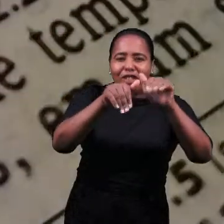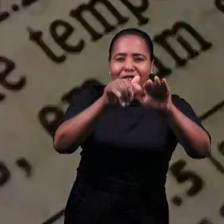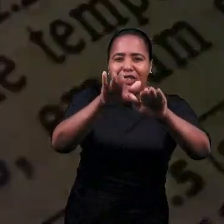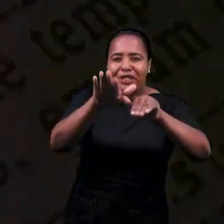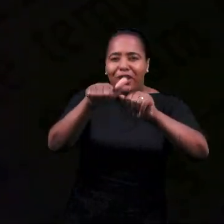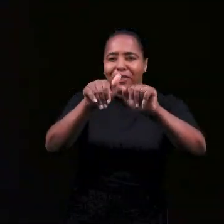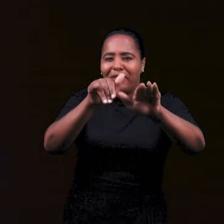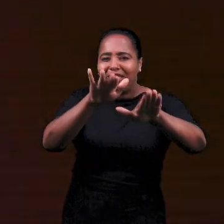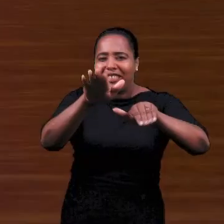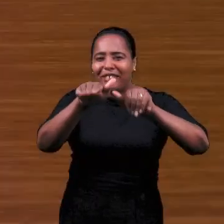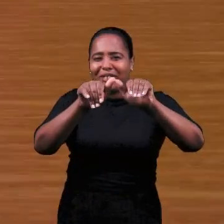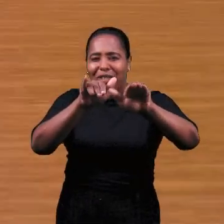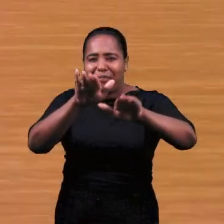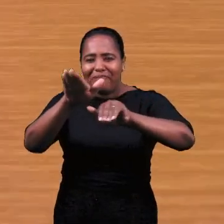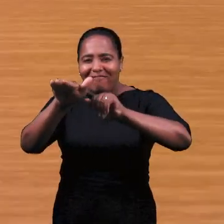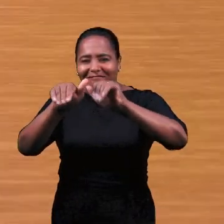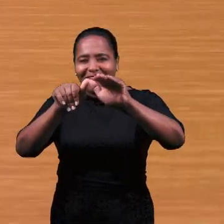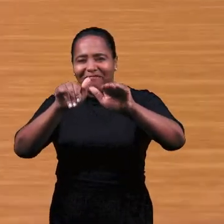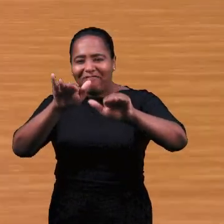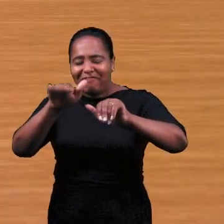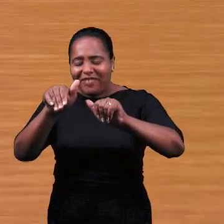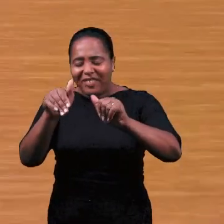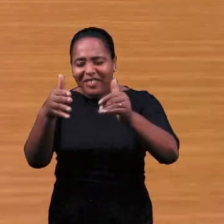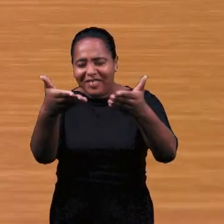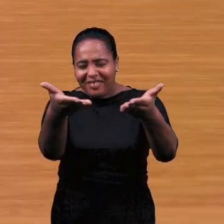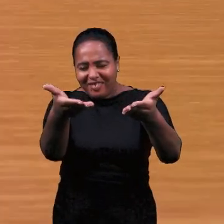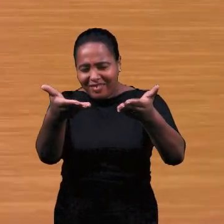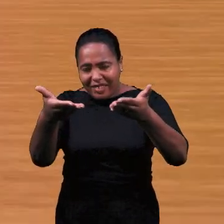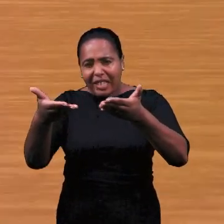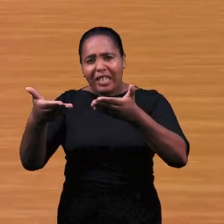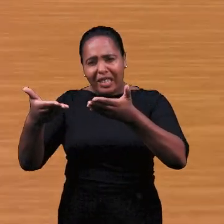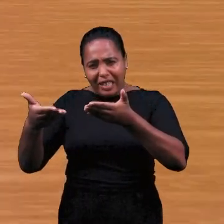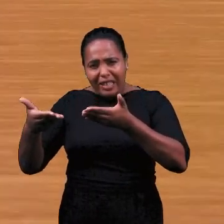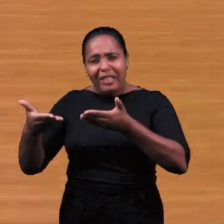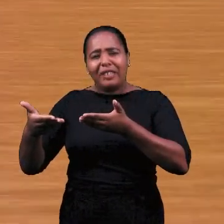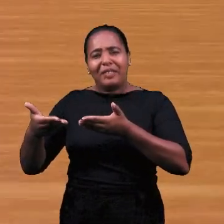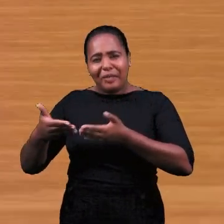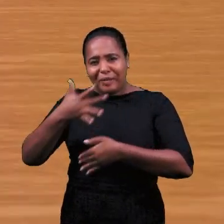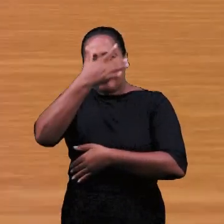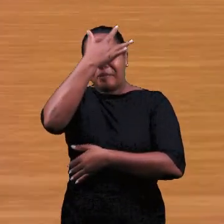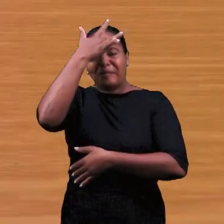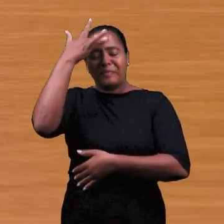чтобы спасти нас от